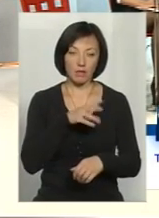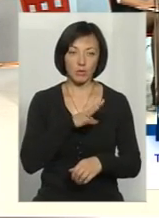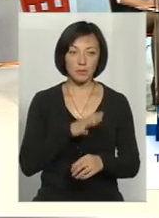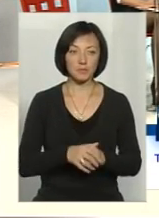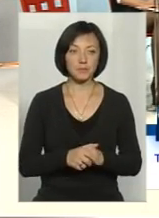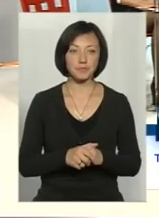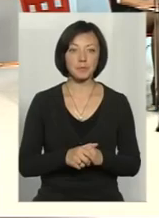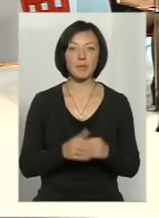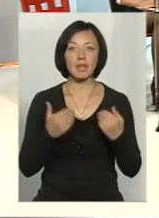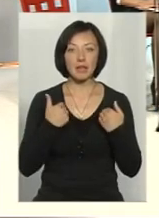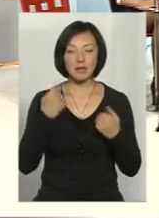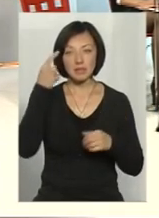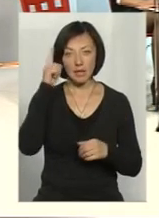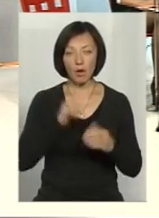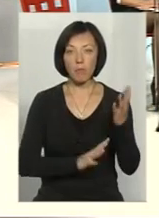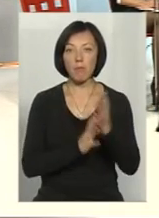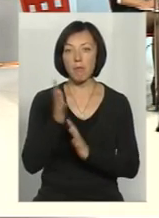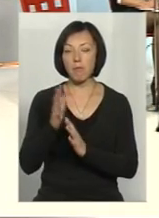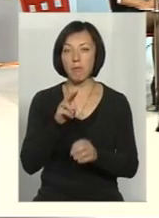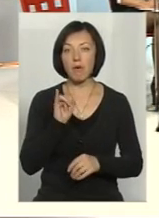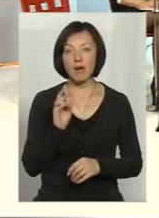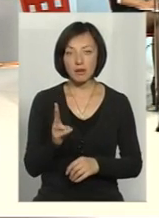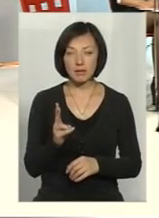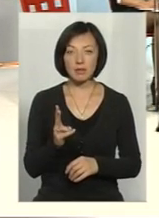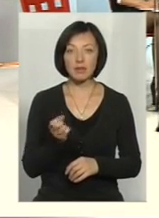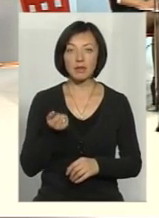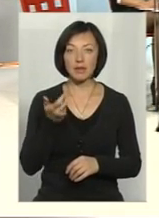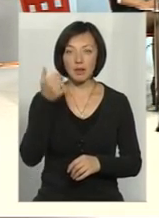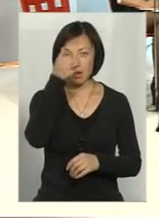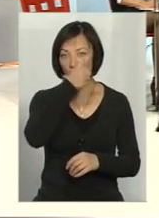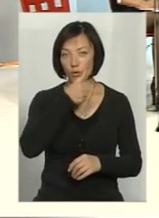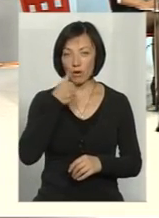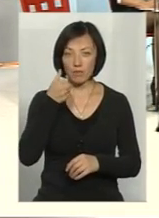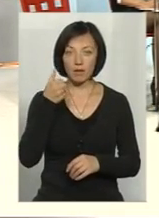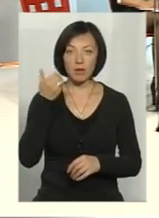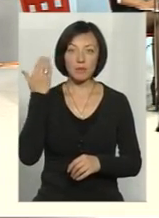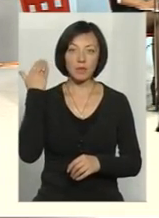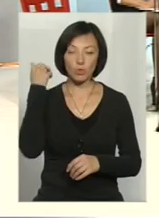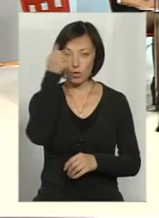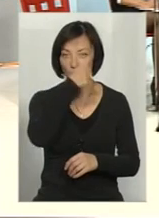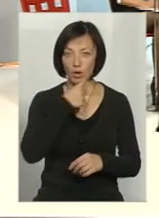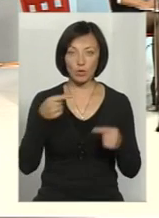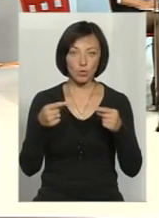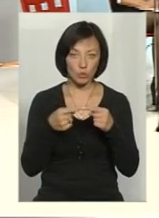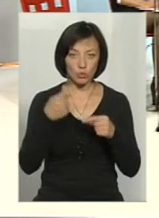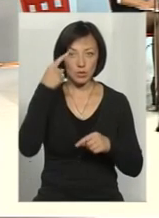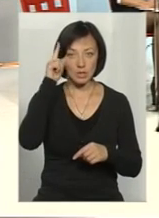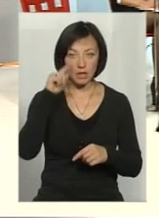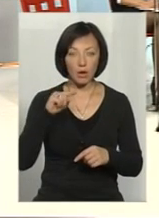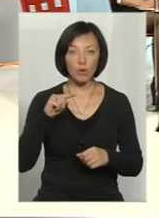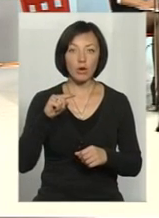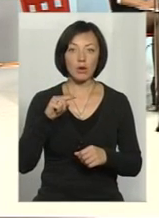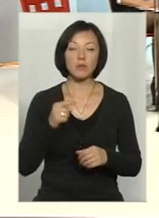Наскільки я знаю, парк, в принципі, кілька років, минулі роки я точно пам'ятаю, то